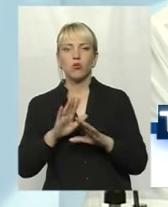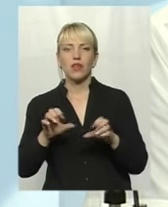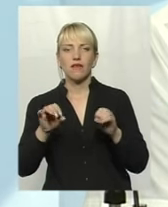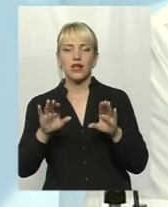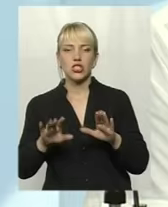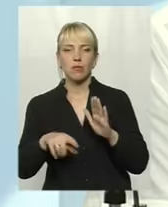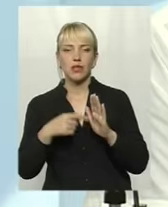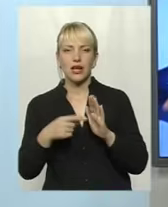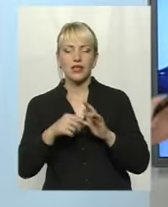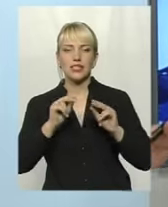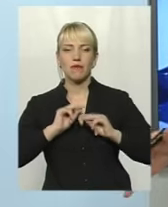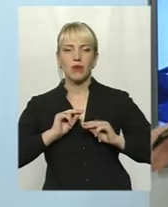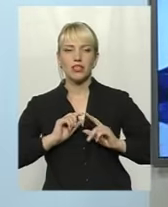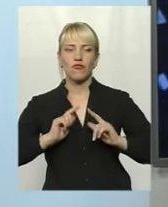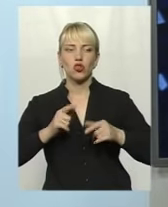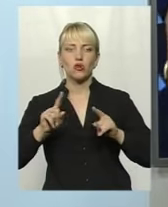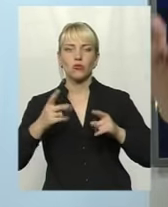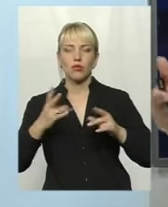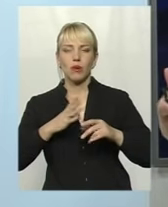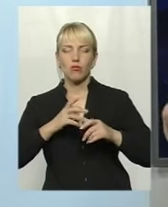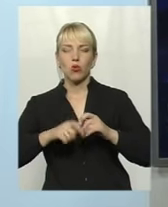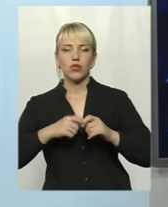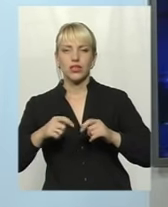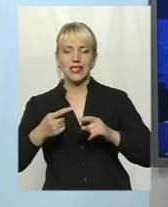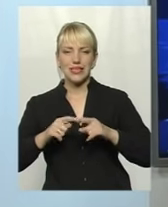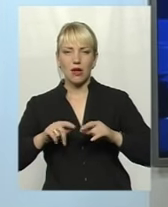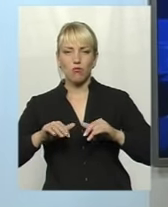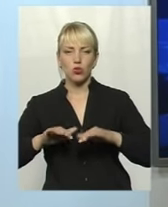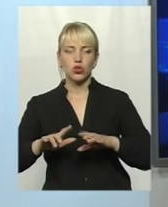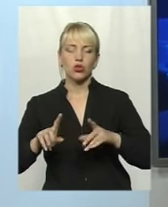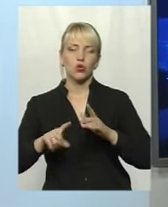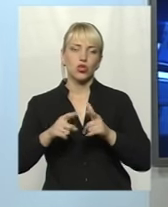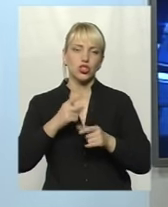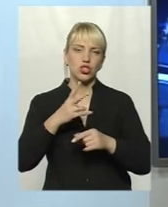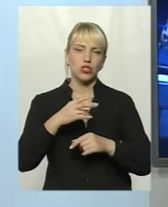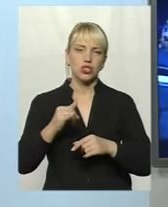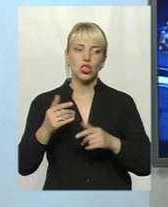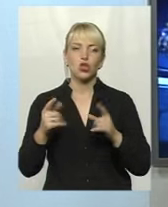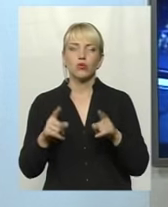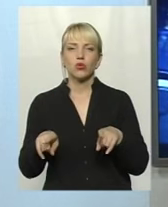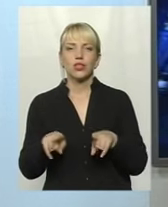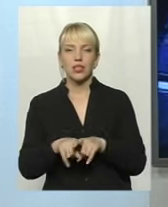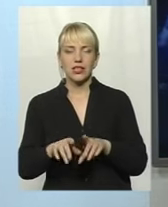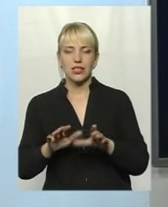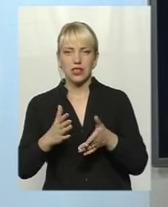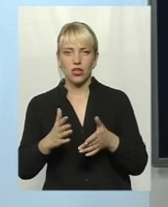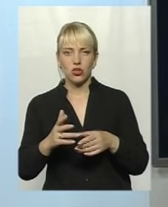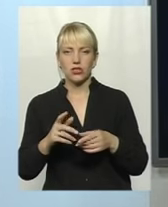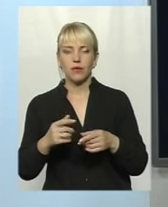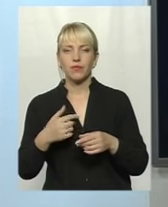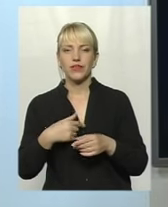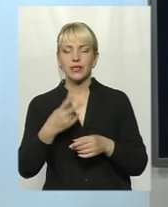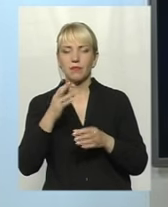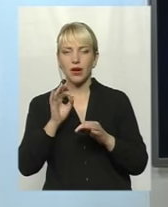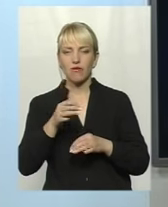працевлаштуванням вчителів? Чому довелося тільки? Це теж процедури? Ні, законодавство ні. Яким чином відбулося? Чому так сталося? За місяці сьогодні, і